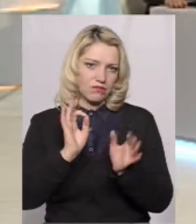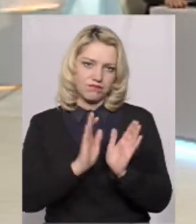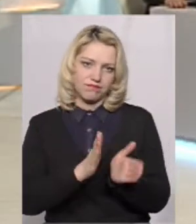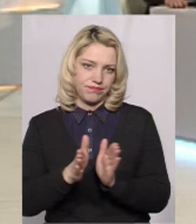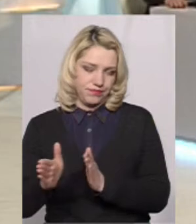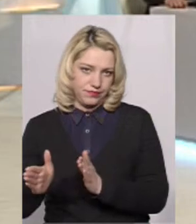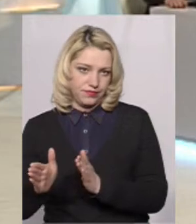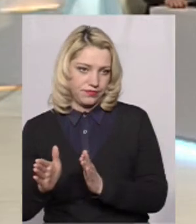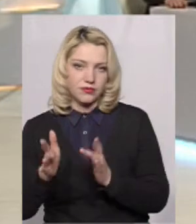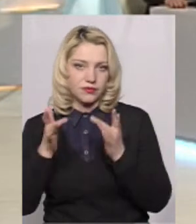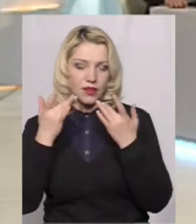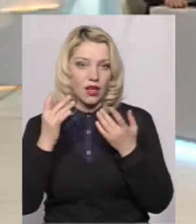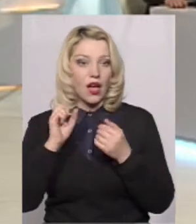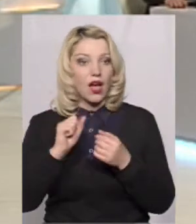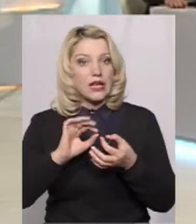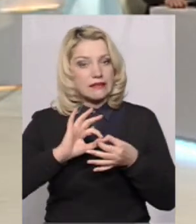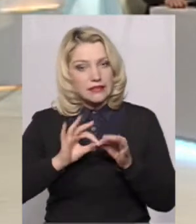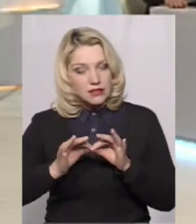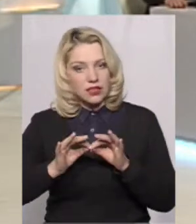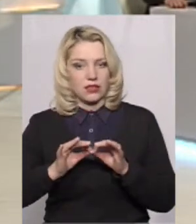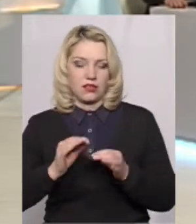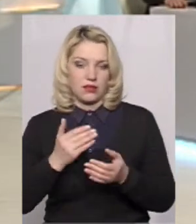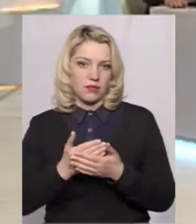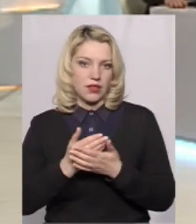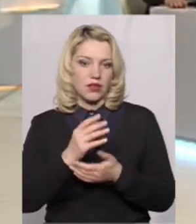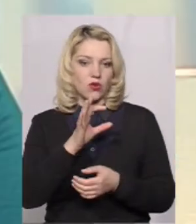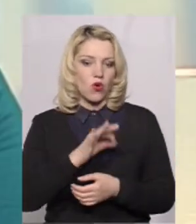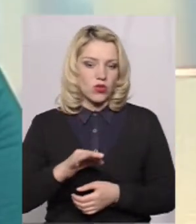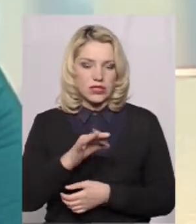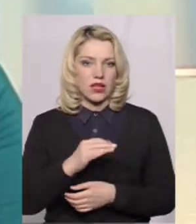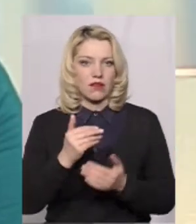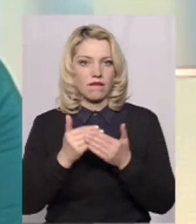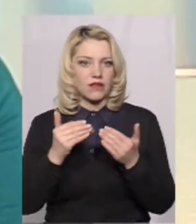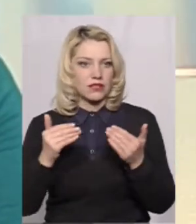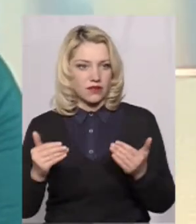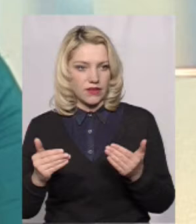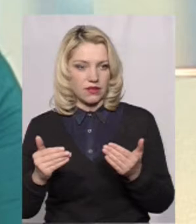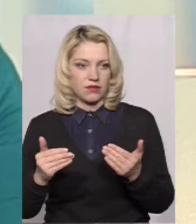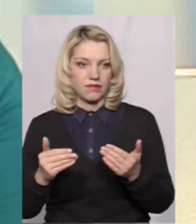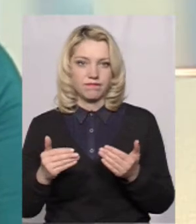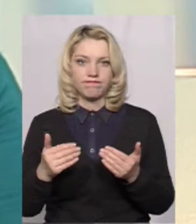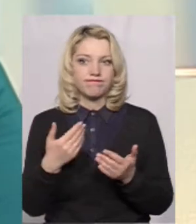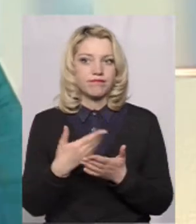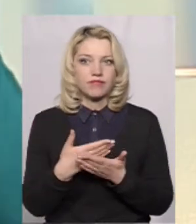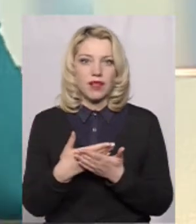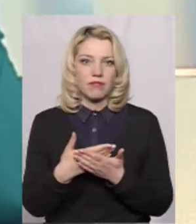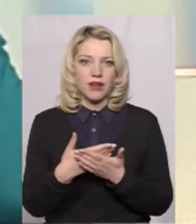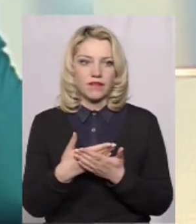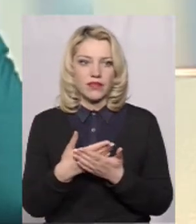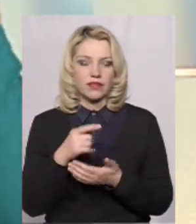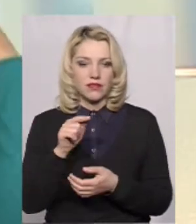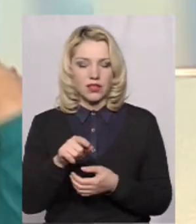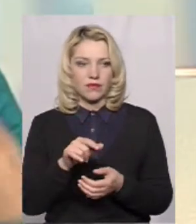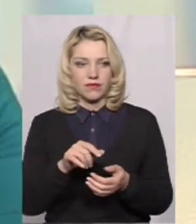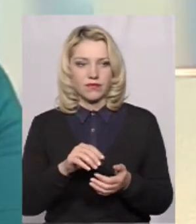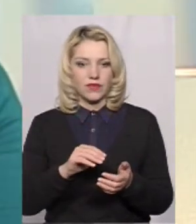постійно. Це вже більш складні мікрорайони, такі як Озерна, Виставка. На певну кількість місць, ну,